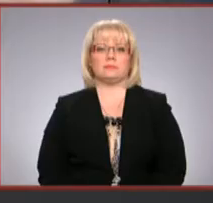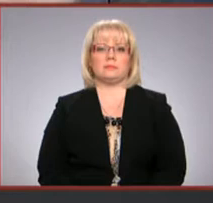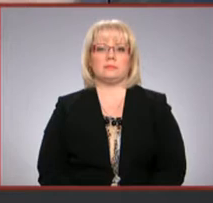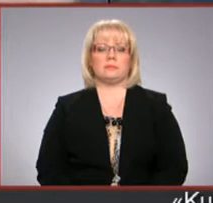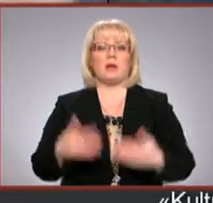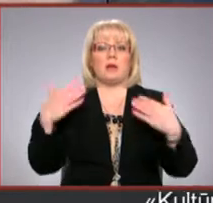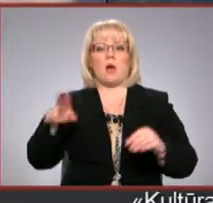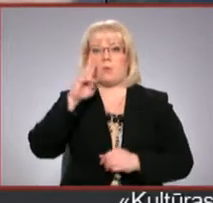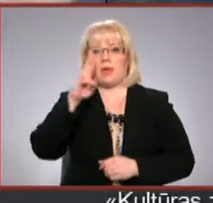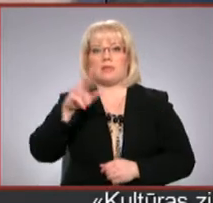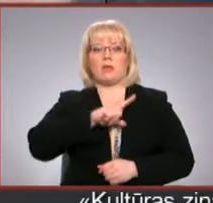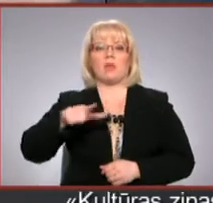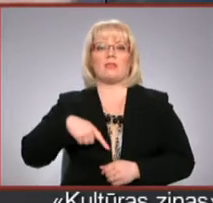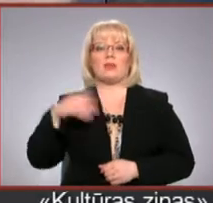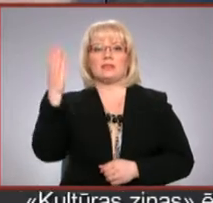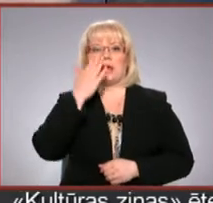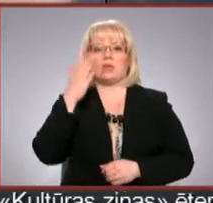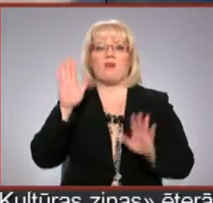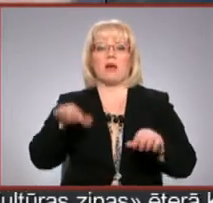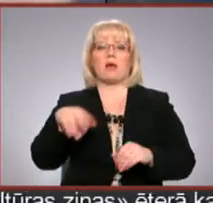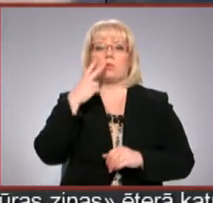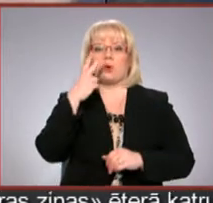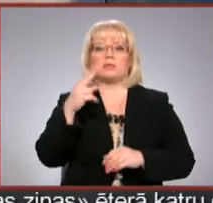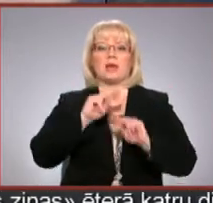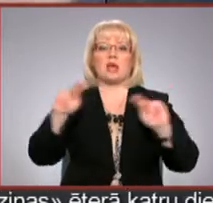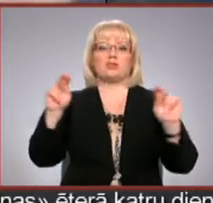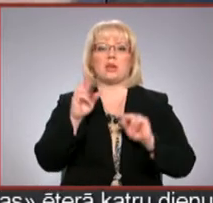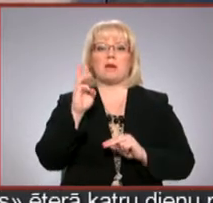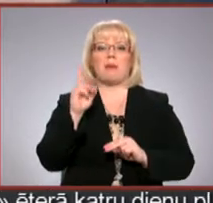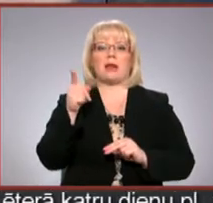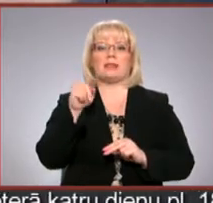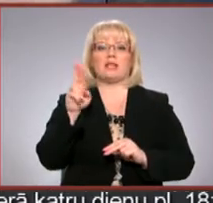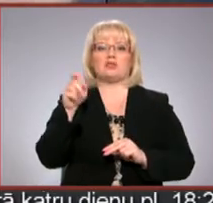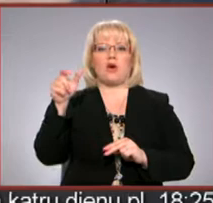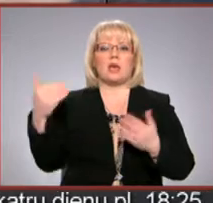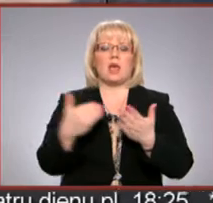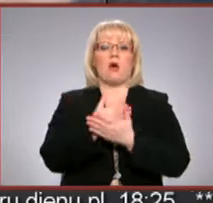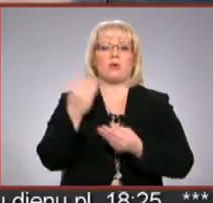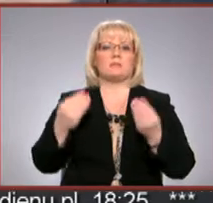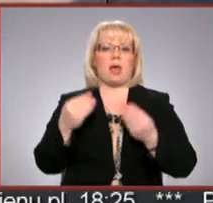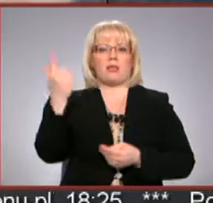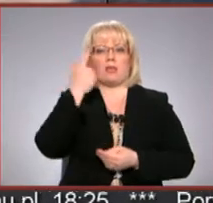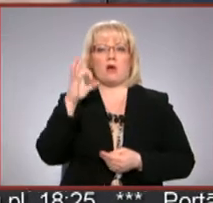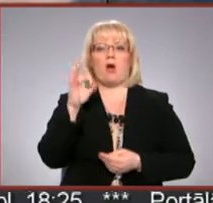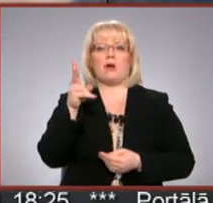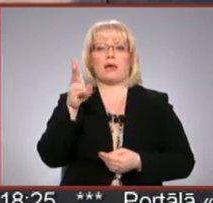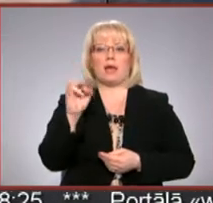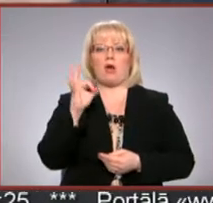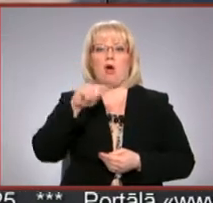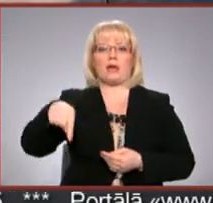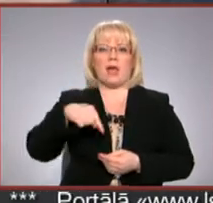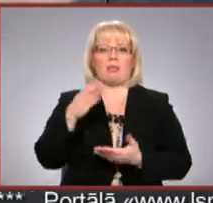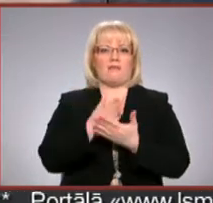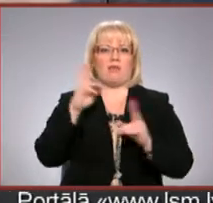Jau nedēļa Latvijas kino teatros varam noskatīties režisora Māra Martinsona jaunāko spēlfilmu Okiju Okijāna vidū.